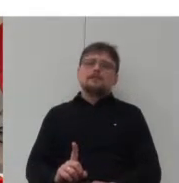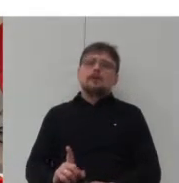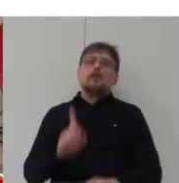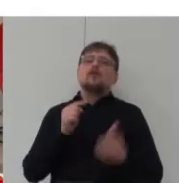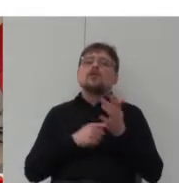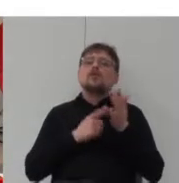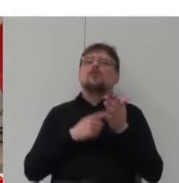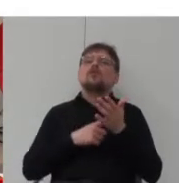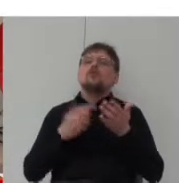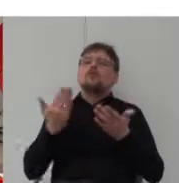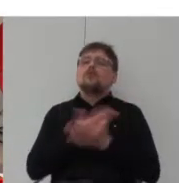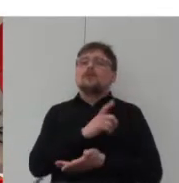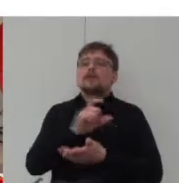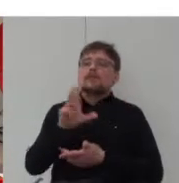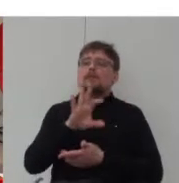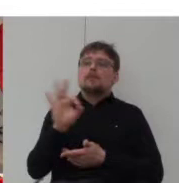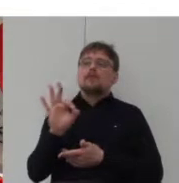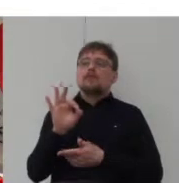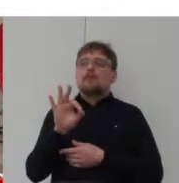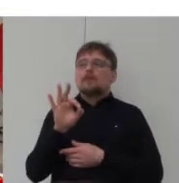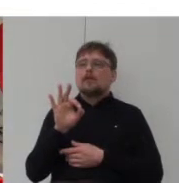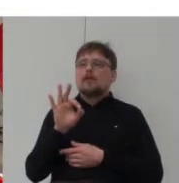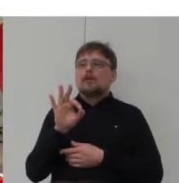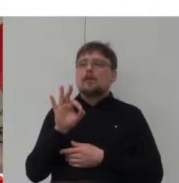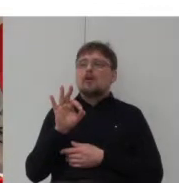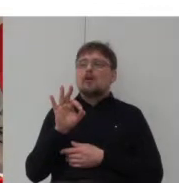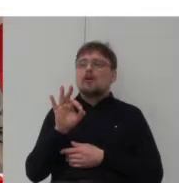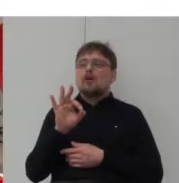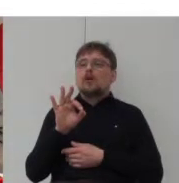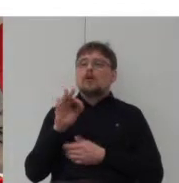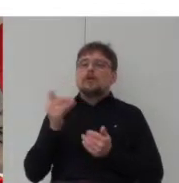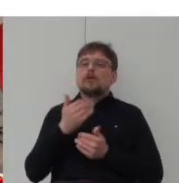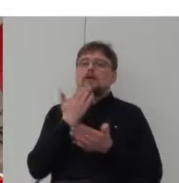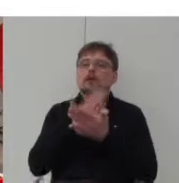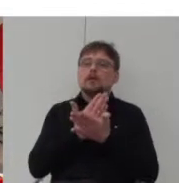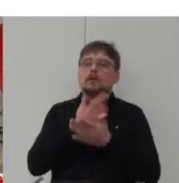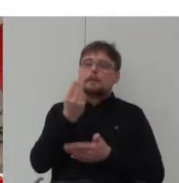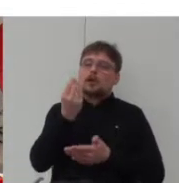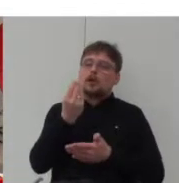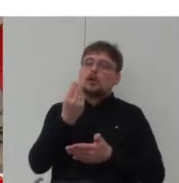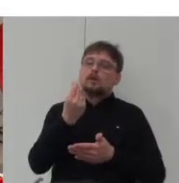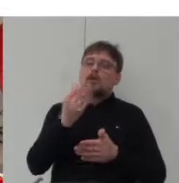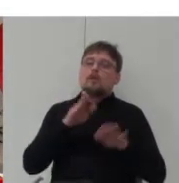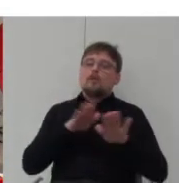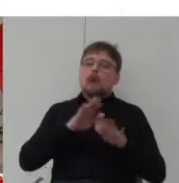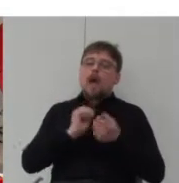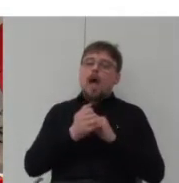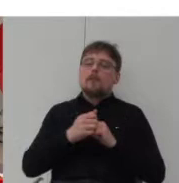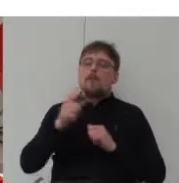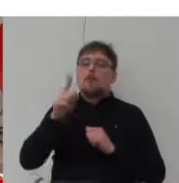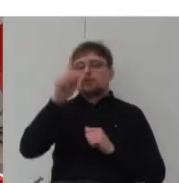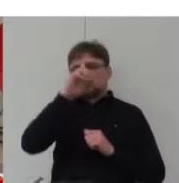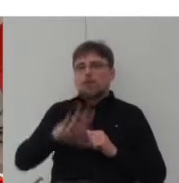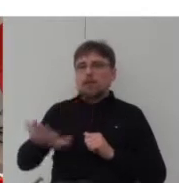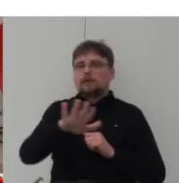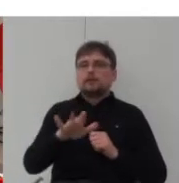innowacyjne w sensie zaangażowania środków publicznych czy społecznych ta zmiana skali jest